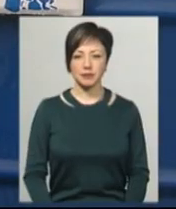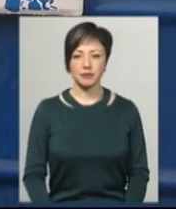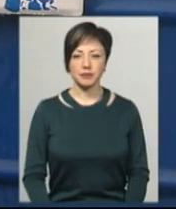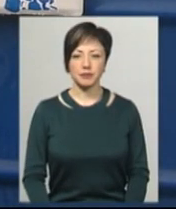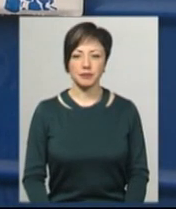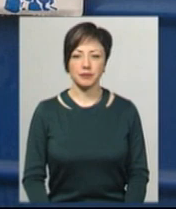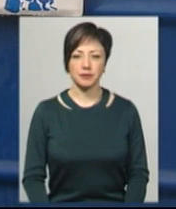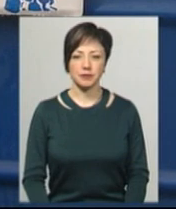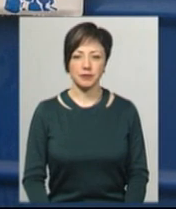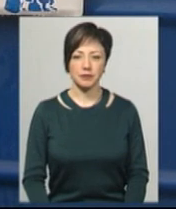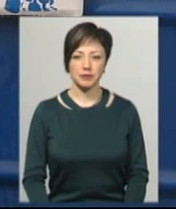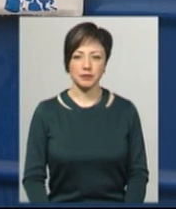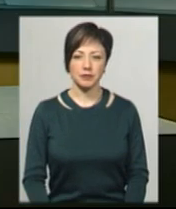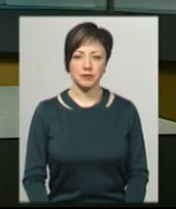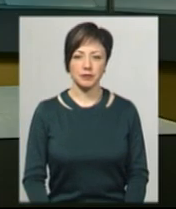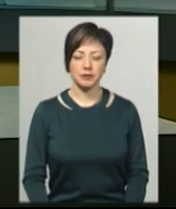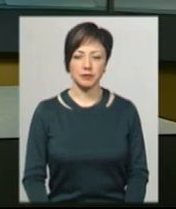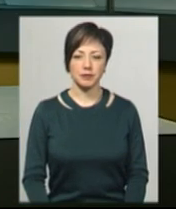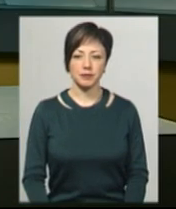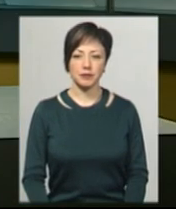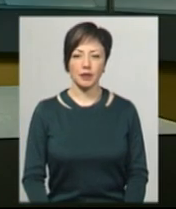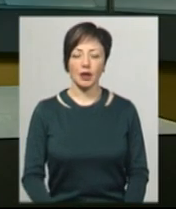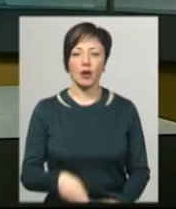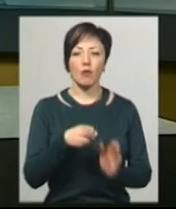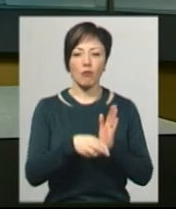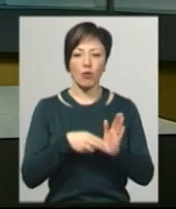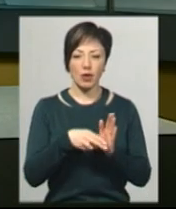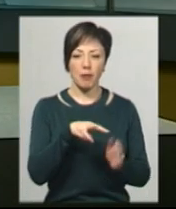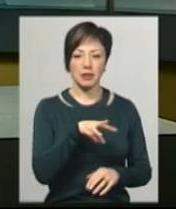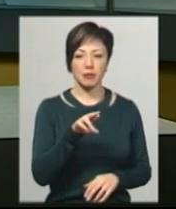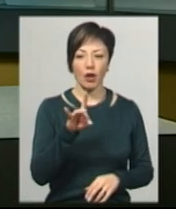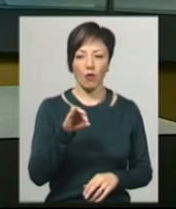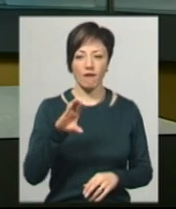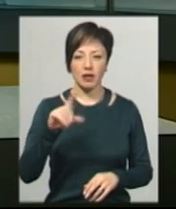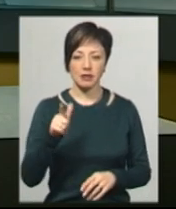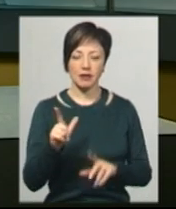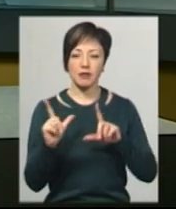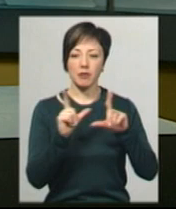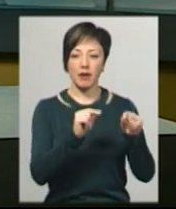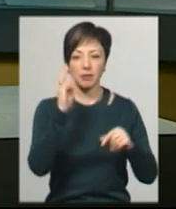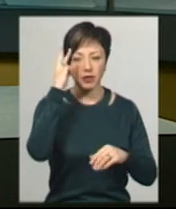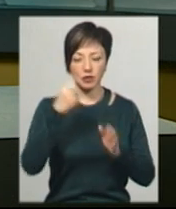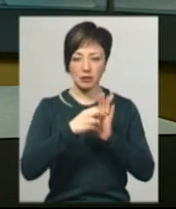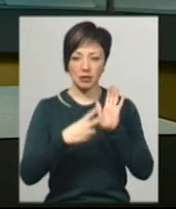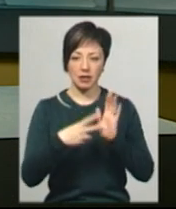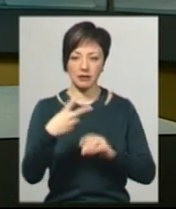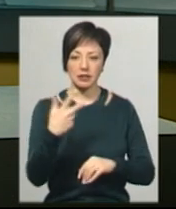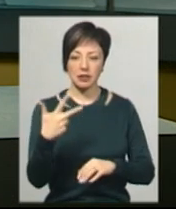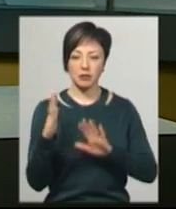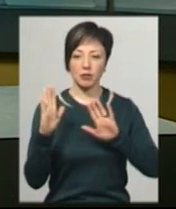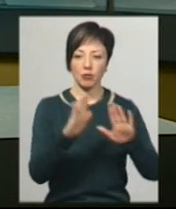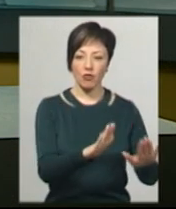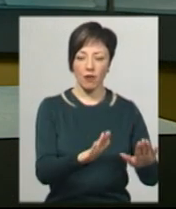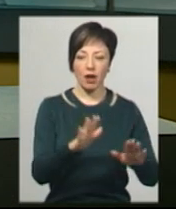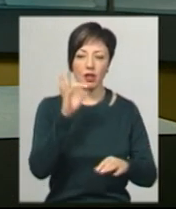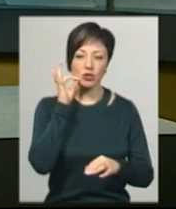Суспільному. Хмельницький. Потяг Максим Яровець відправляється із станції Хмельницький о 17.23 і прибуває